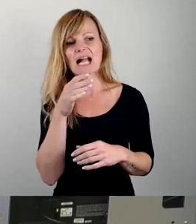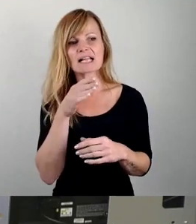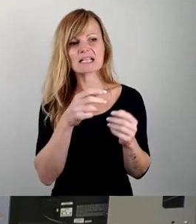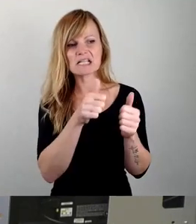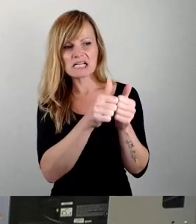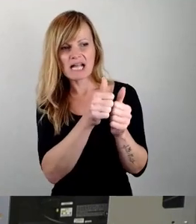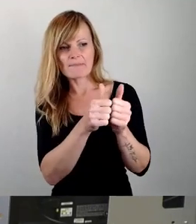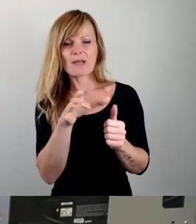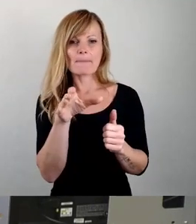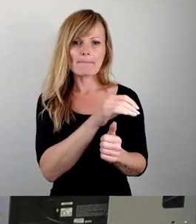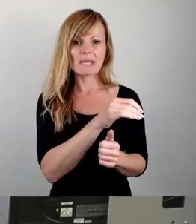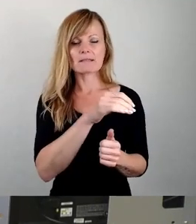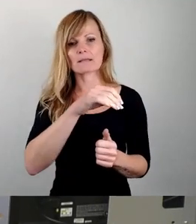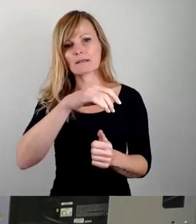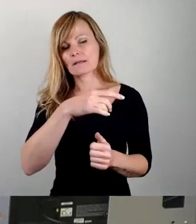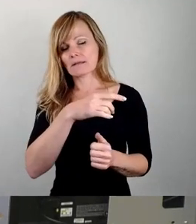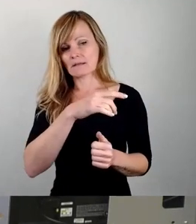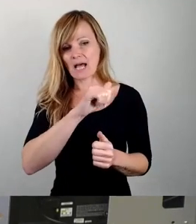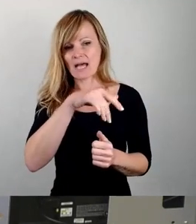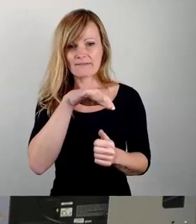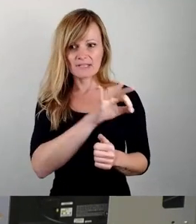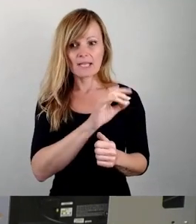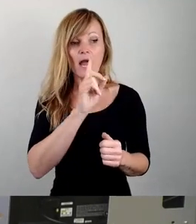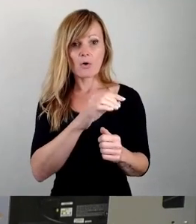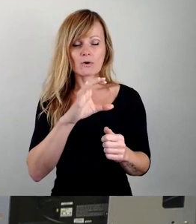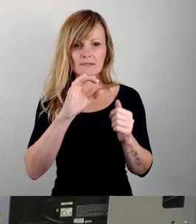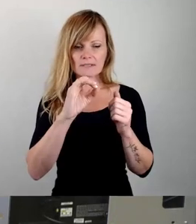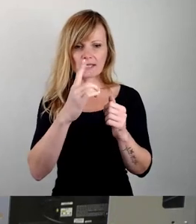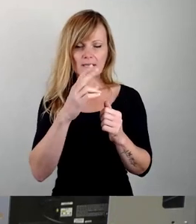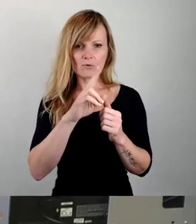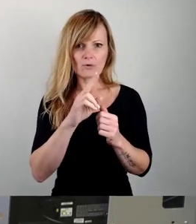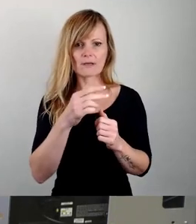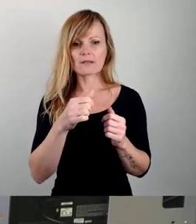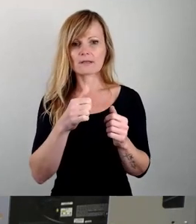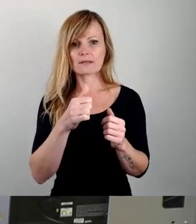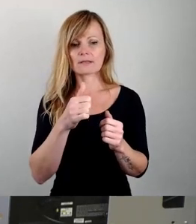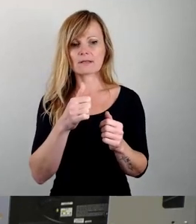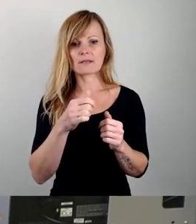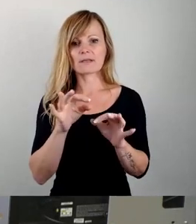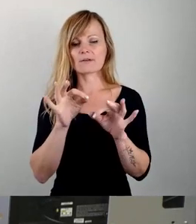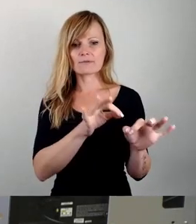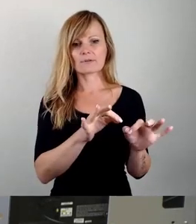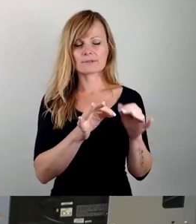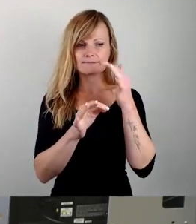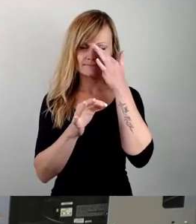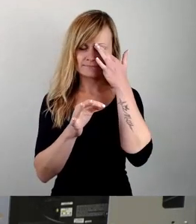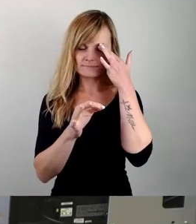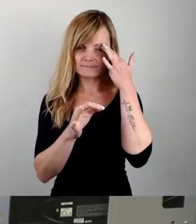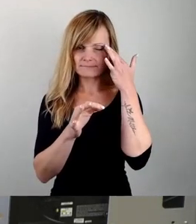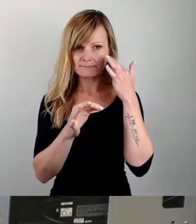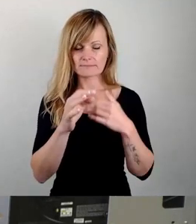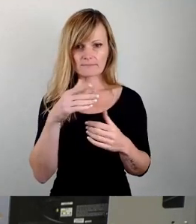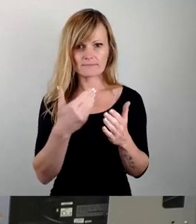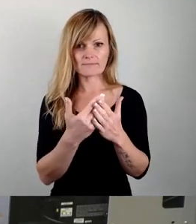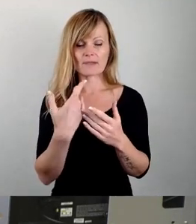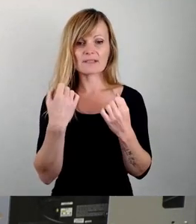jetzt auch die CDU angeschlossen hat, seit einigen Monaten zu führen, und Sie so sicher sind, dass Sie die Bürgerinnen und Bürger auf Ihrer